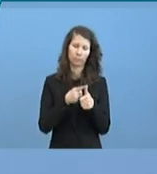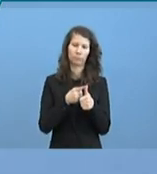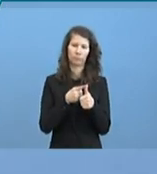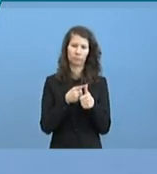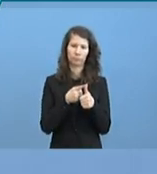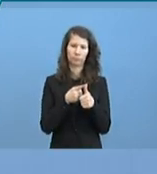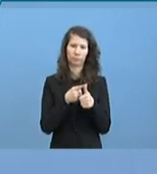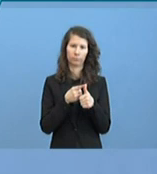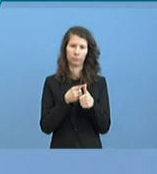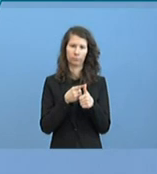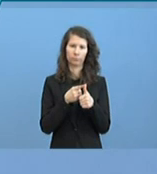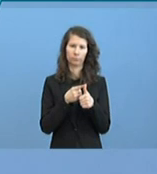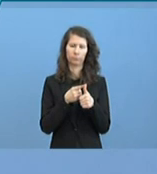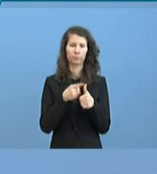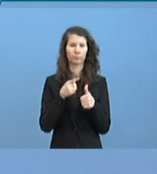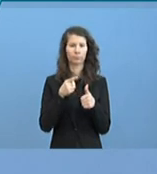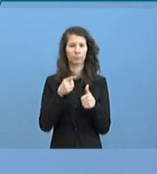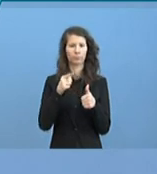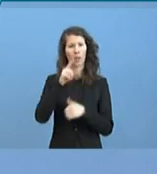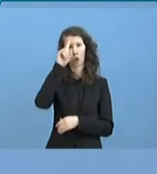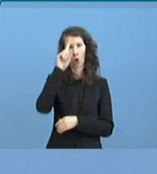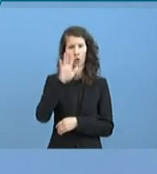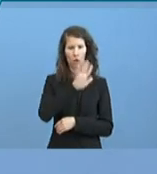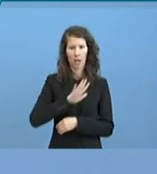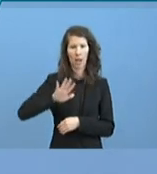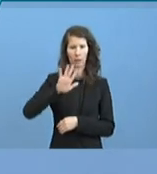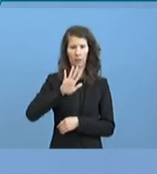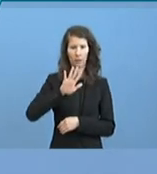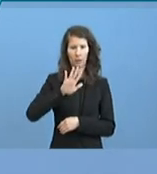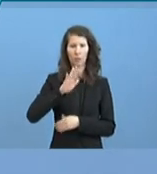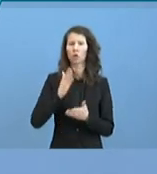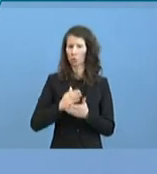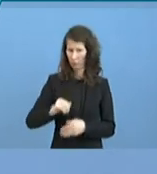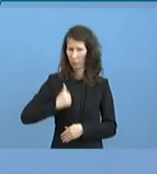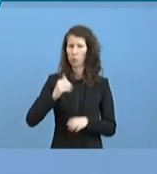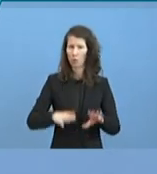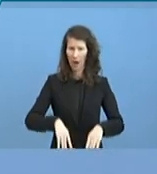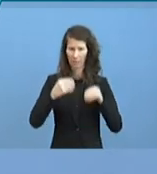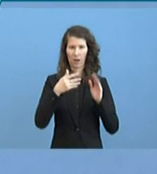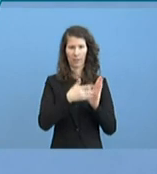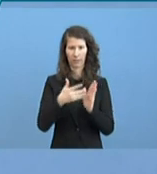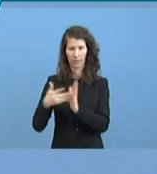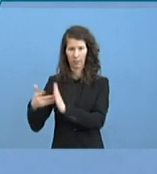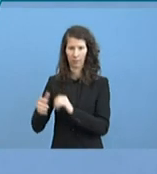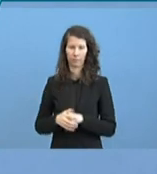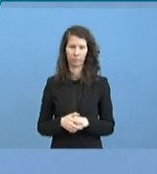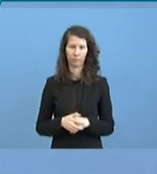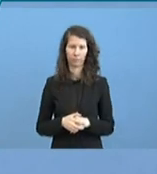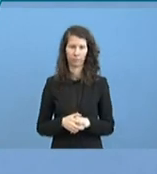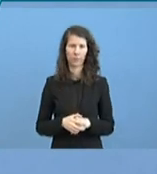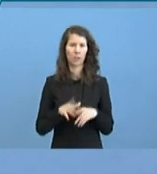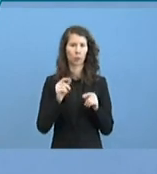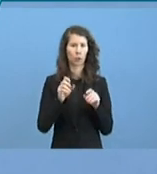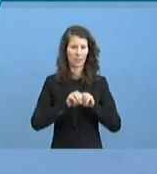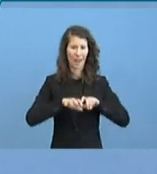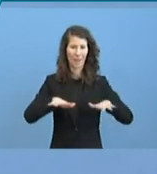es wurde in Deutschland vergleichsweise früh getestet. Also wir befinden uns in einem sehr frühen Stadium